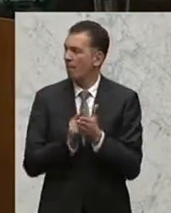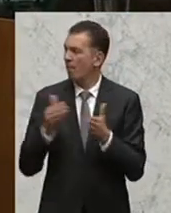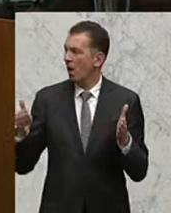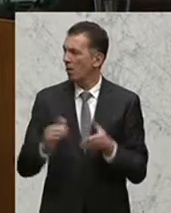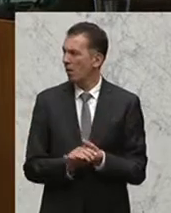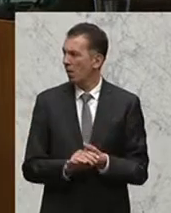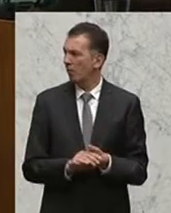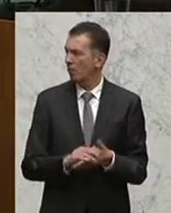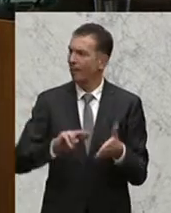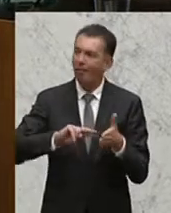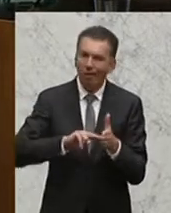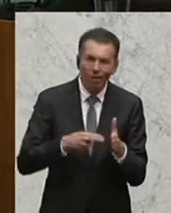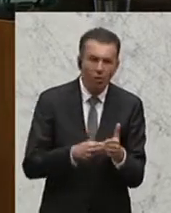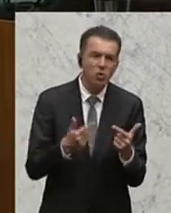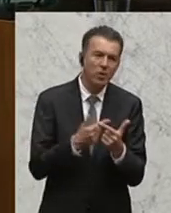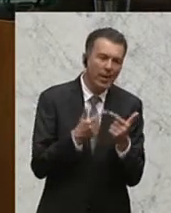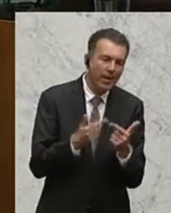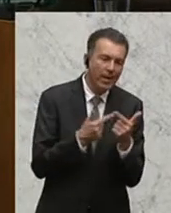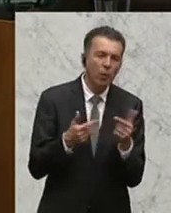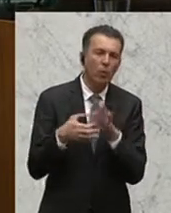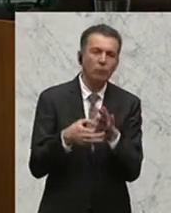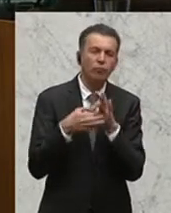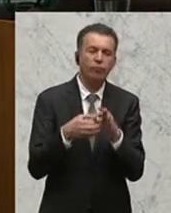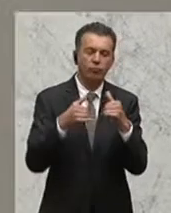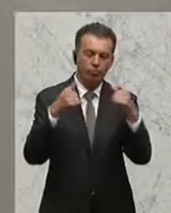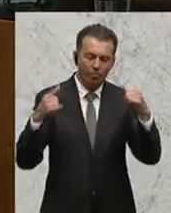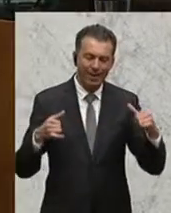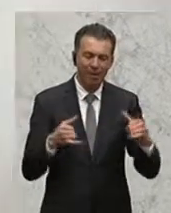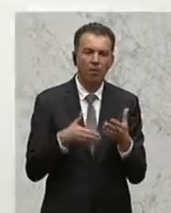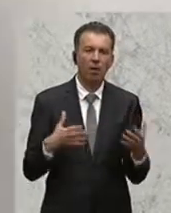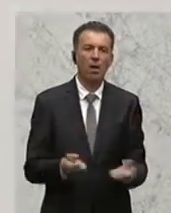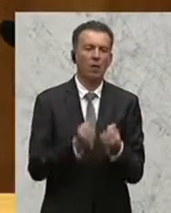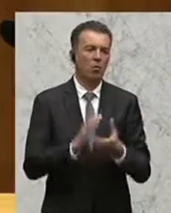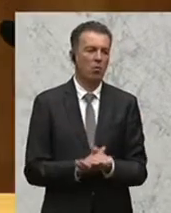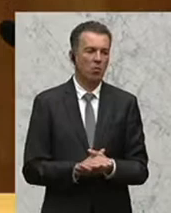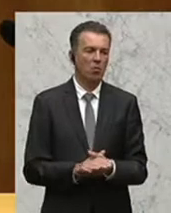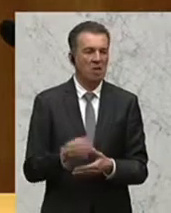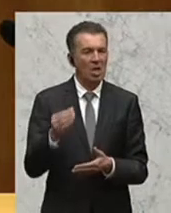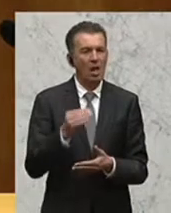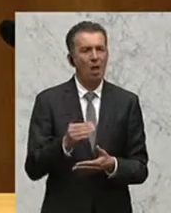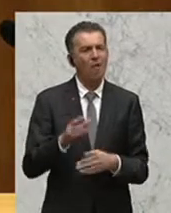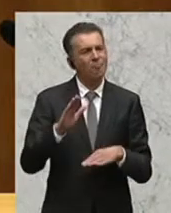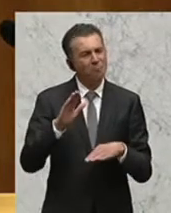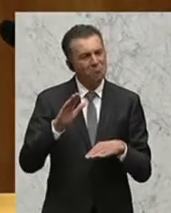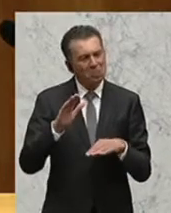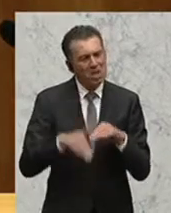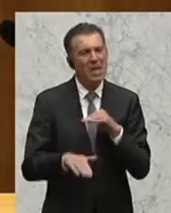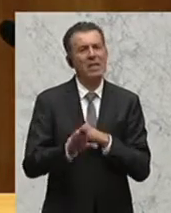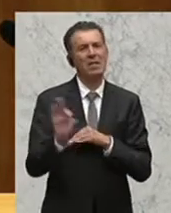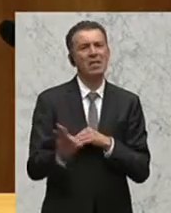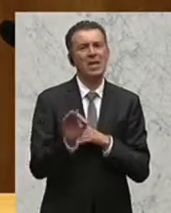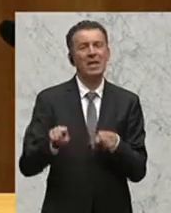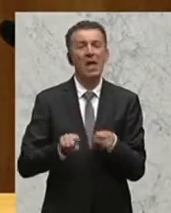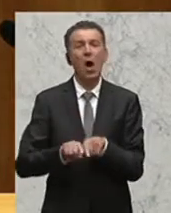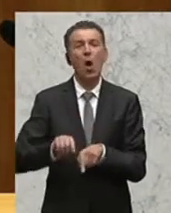diese ganzen technischen Ausführungen zu diesem Paket betrifft. Ich glaube ganz einfach, dass es ein schlechtes Signal wäre und es haben sich ja auch